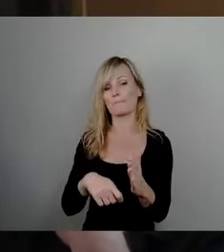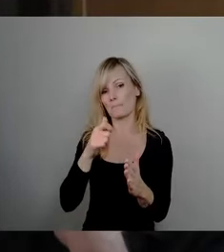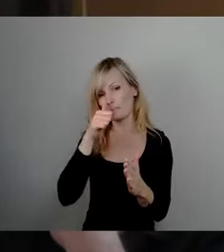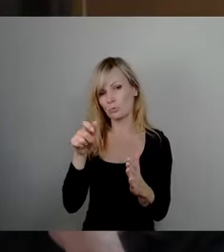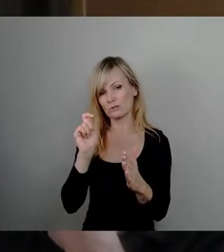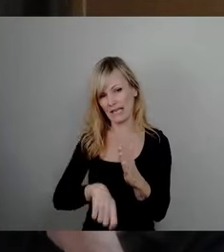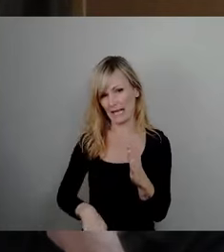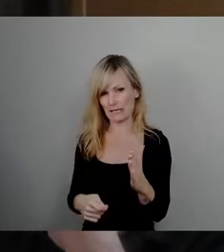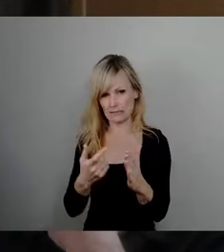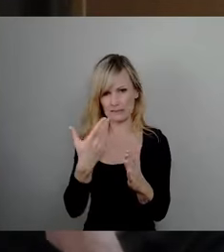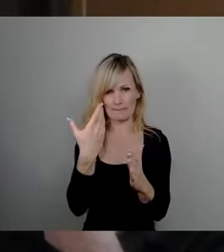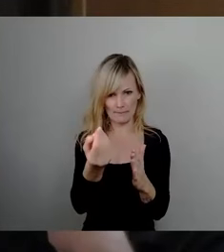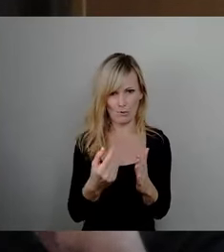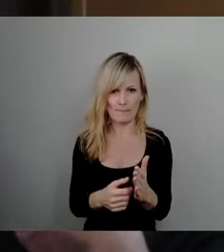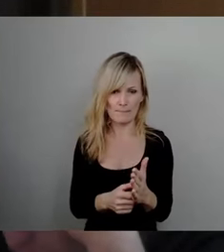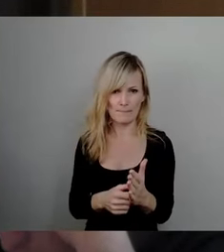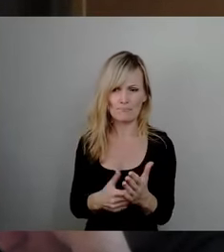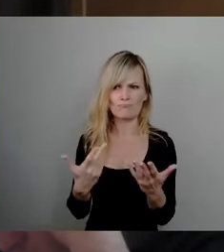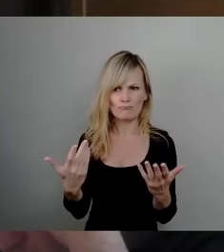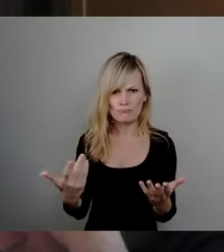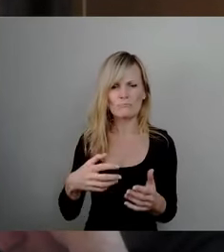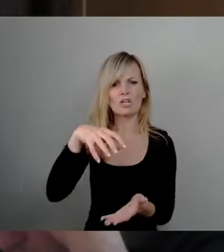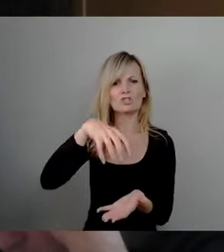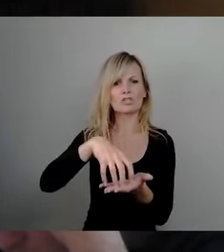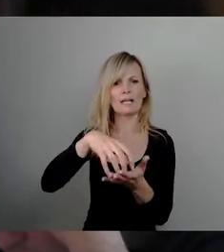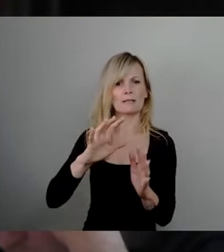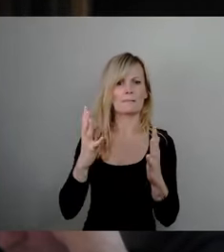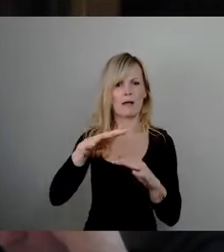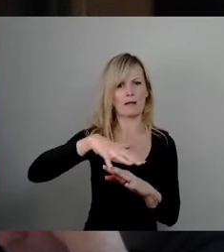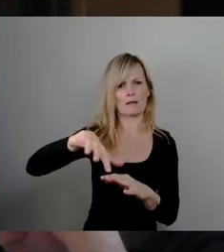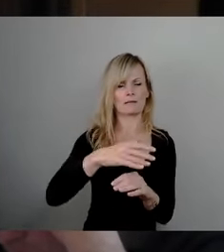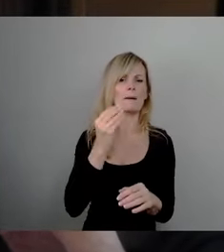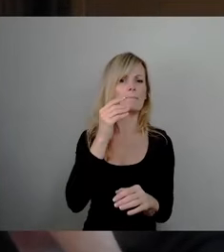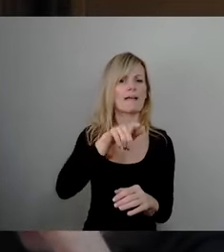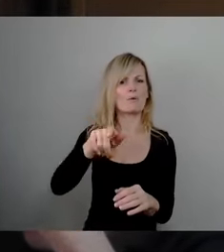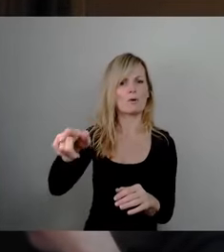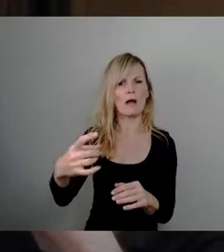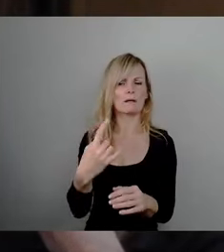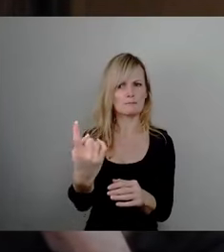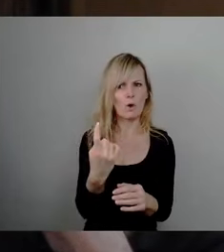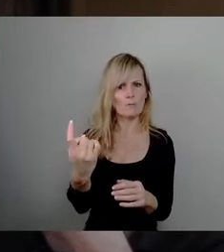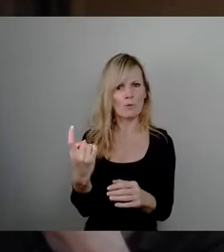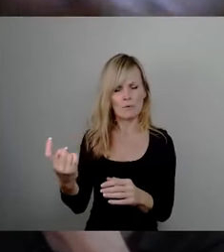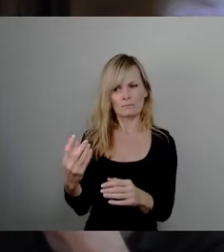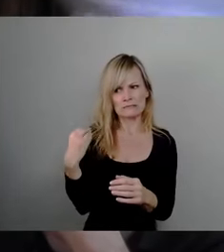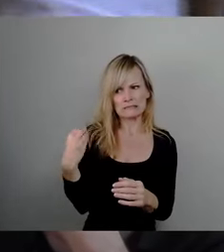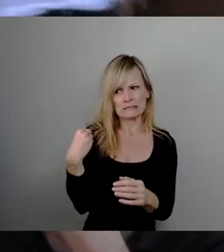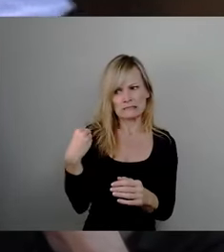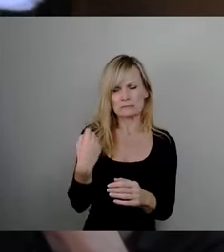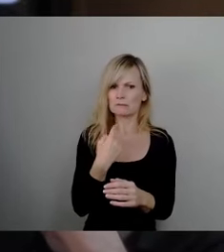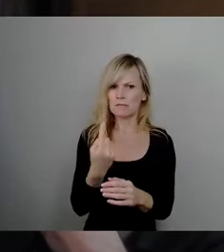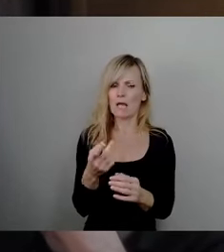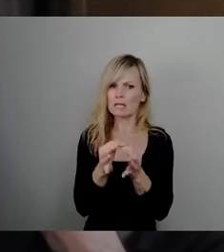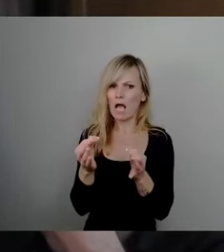Anwohner von städtischen Parks herangetreten, dass es immer wieder so ganz täglichen Lärmbeeinträchtigungen kommt.